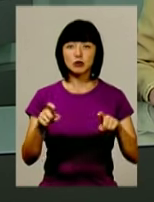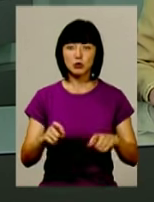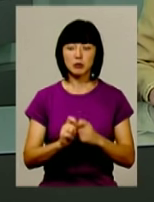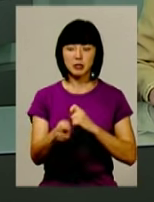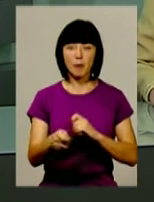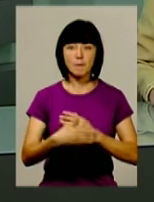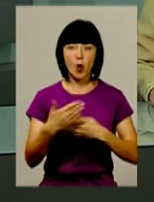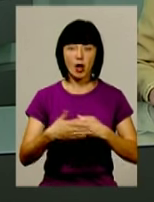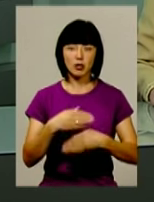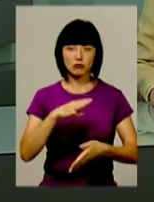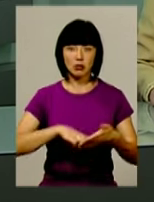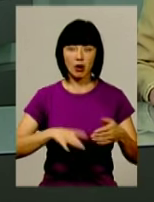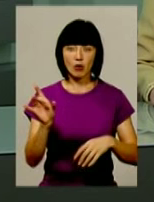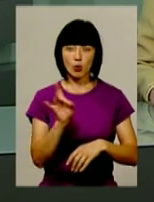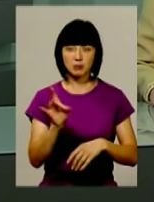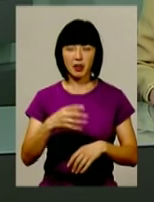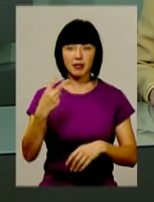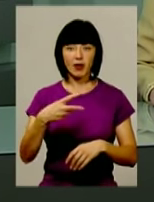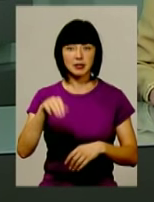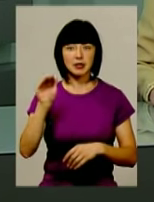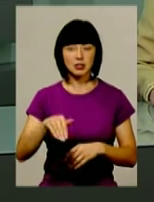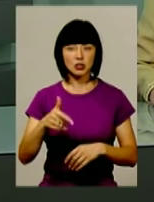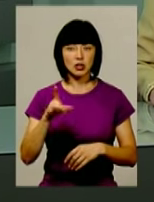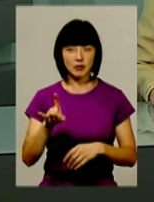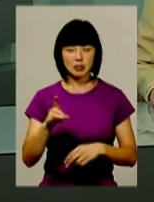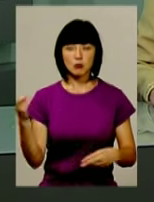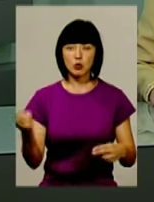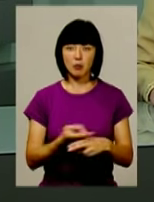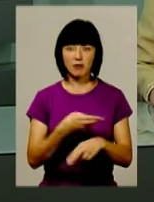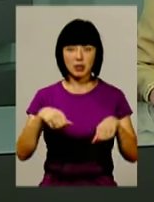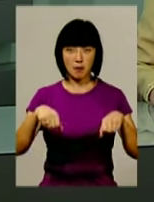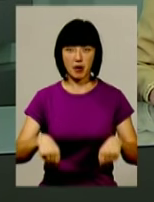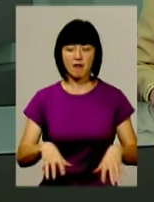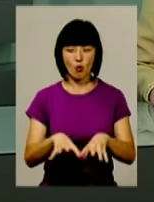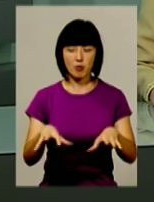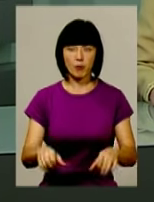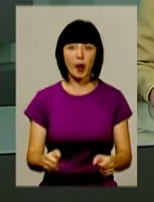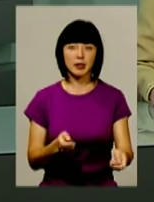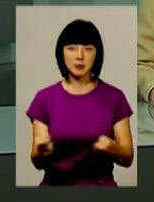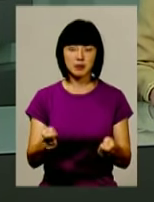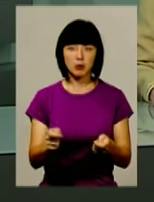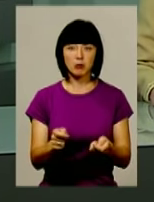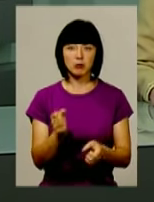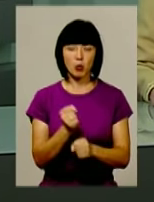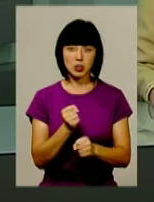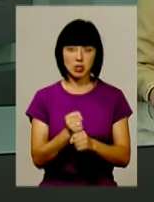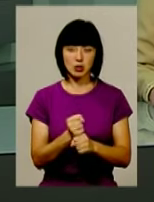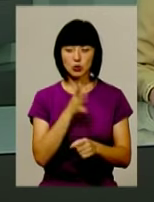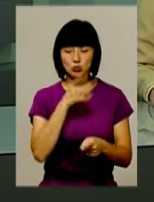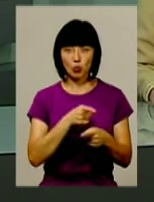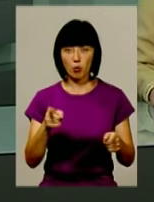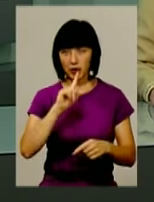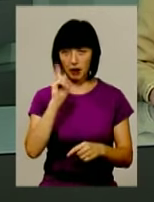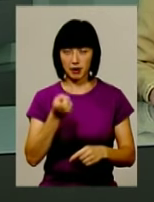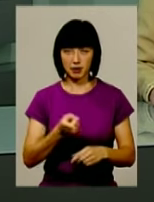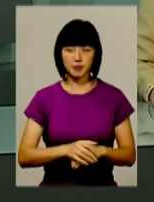призначено покарання штраф у розмірі 20 тисяч гривень з позбавленням права обіймати адміністративні посади строком на